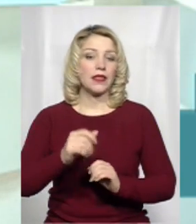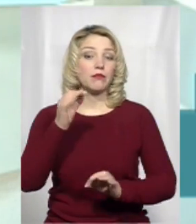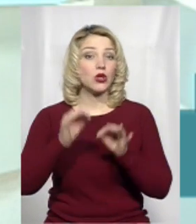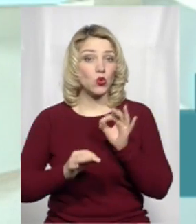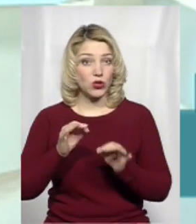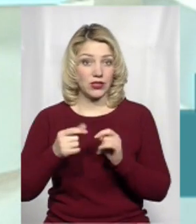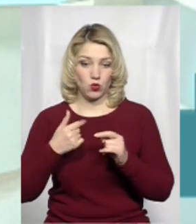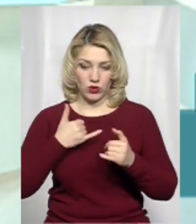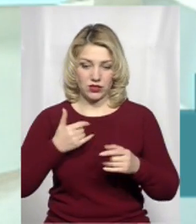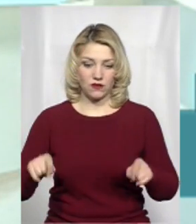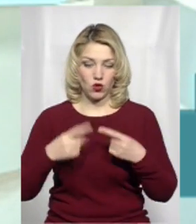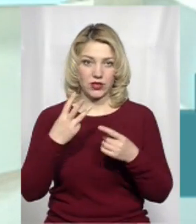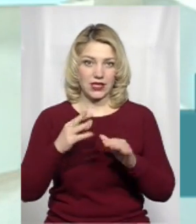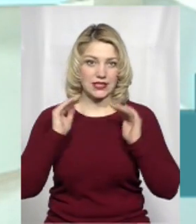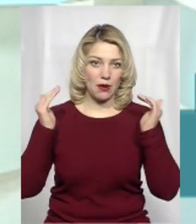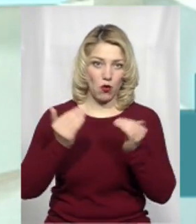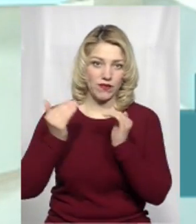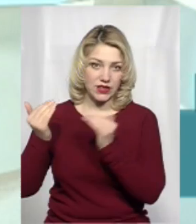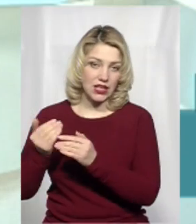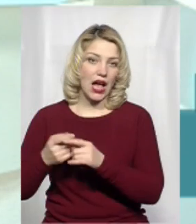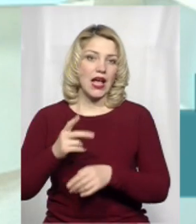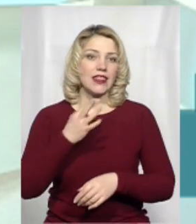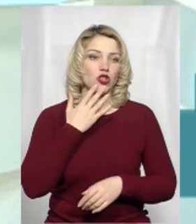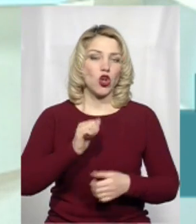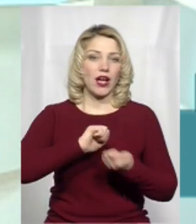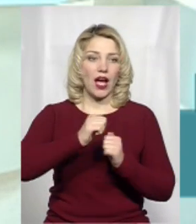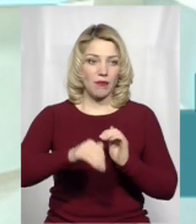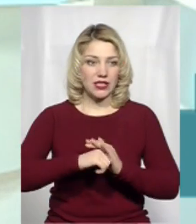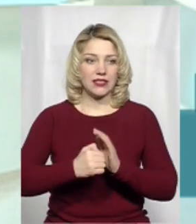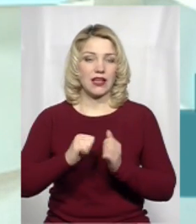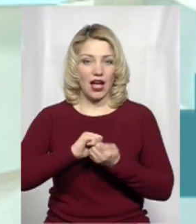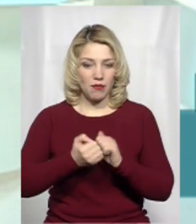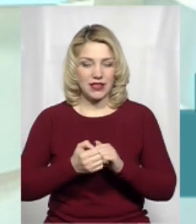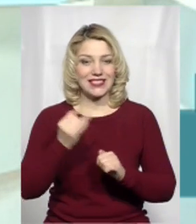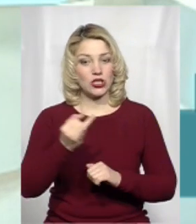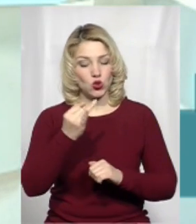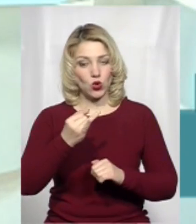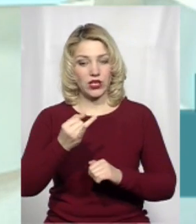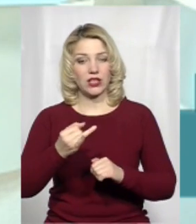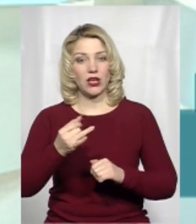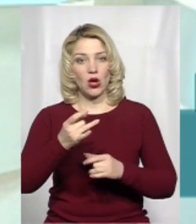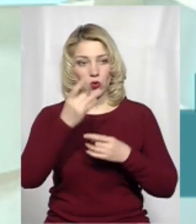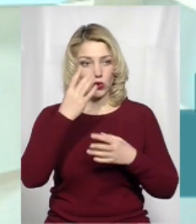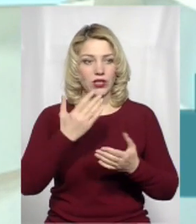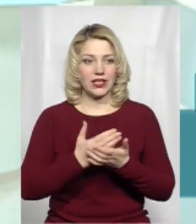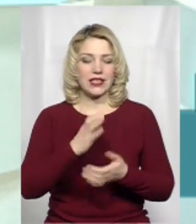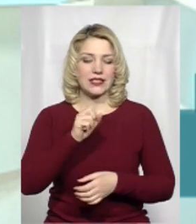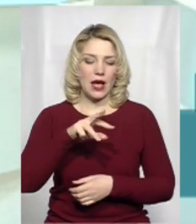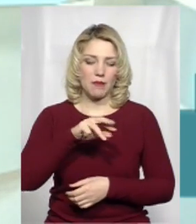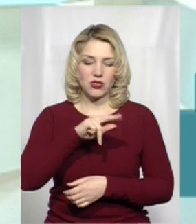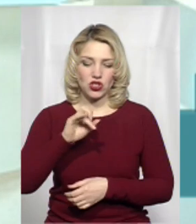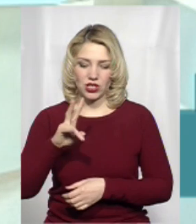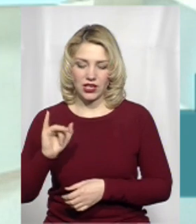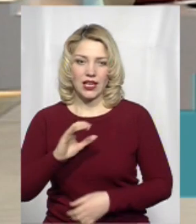створено три заповідника, національний кам'янець історико-архітектурний, державний історико-культурний, заповідники Самчик і